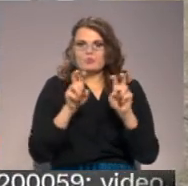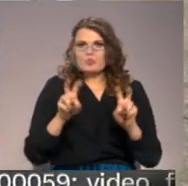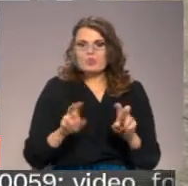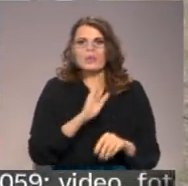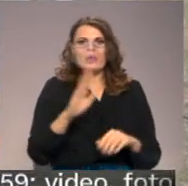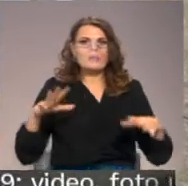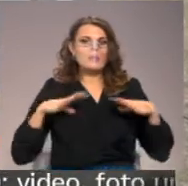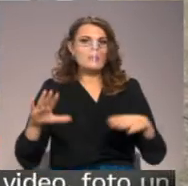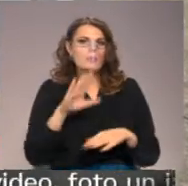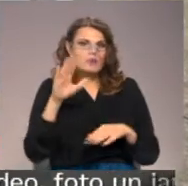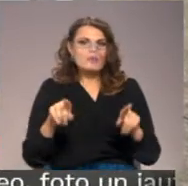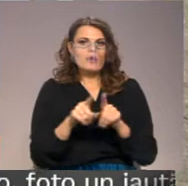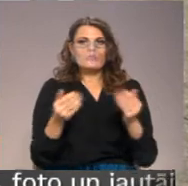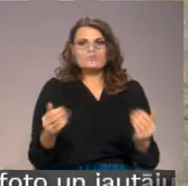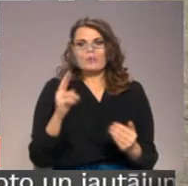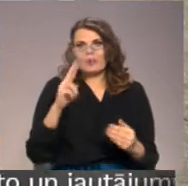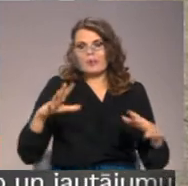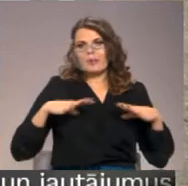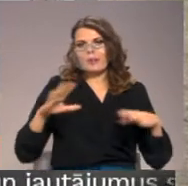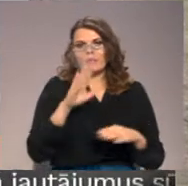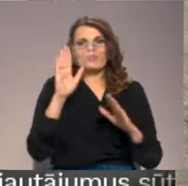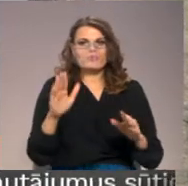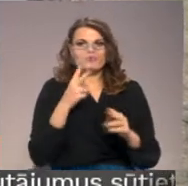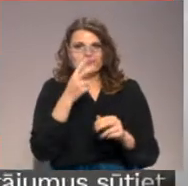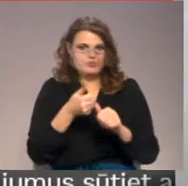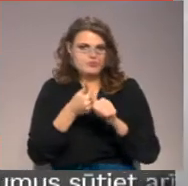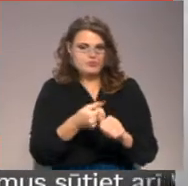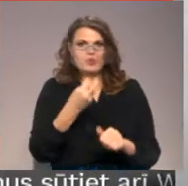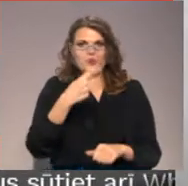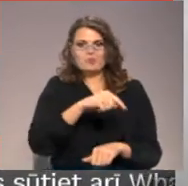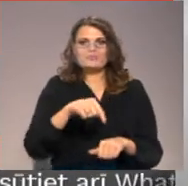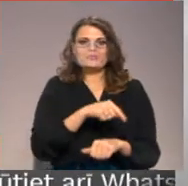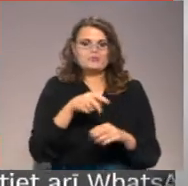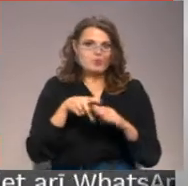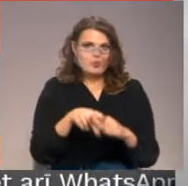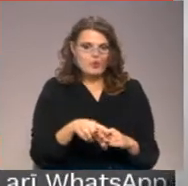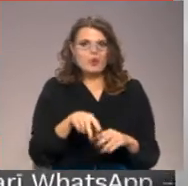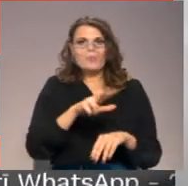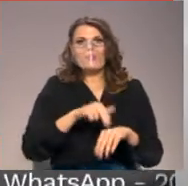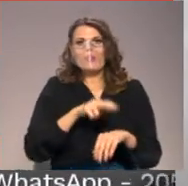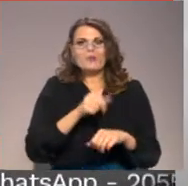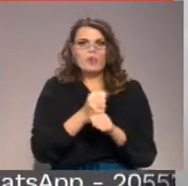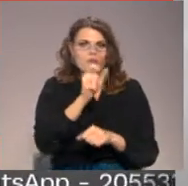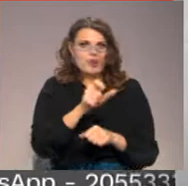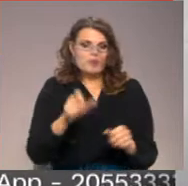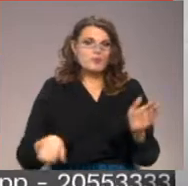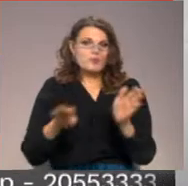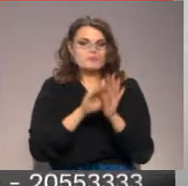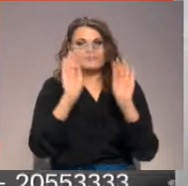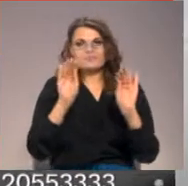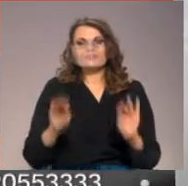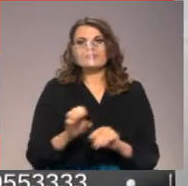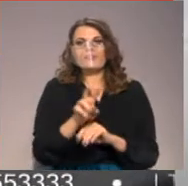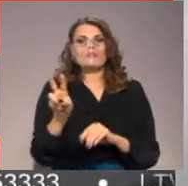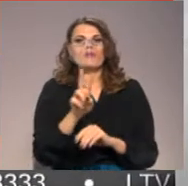arī šajā nedēļas nogalētajos notiks pastiprināt kontrolu 12 stundu režīmā. Policijas darbinieki klātbūtnē arī aizpildu šīs Covid